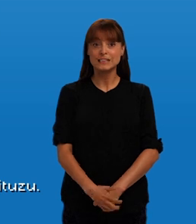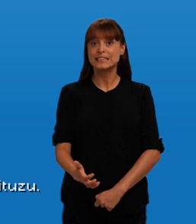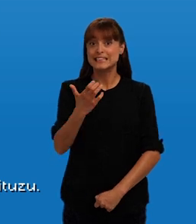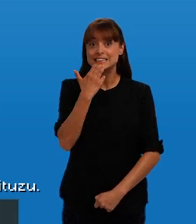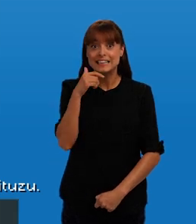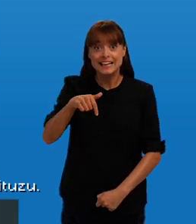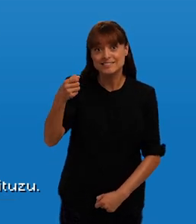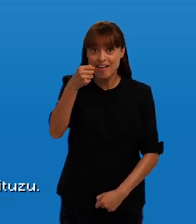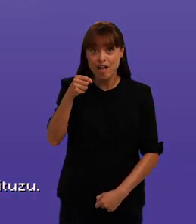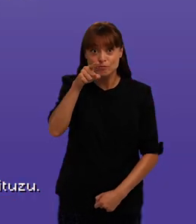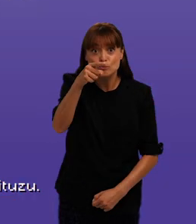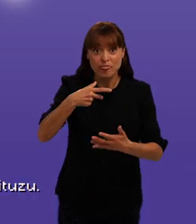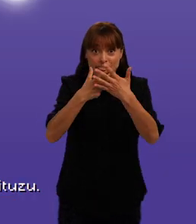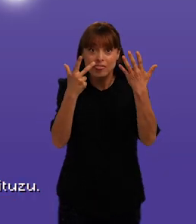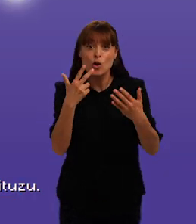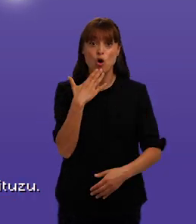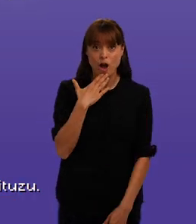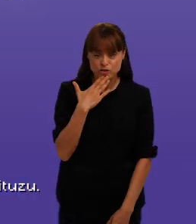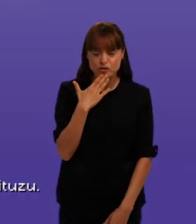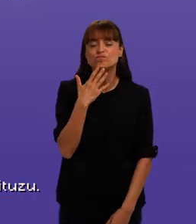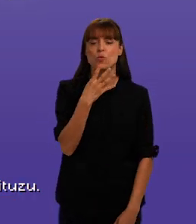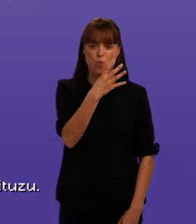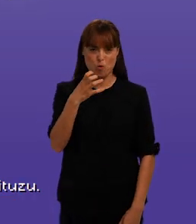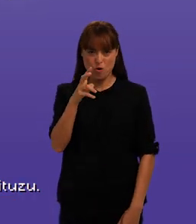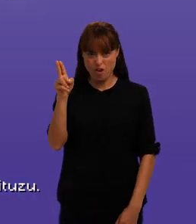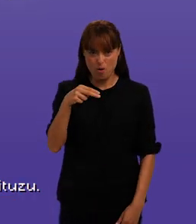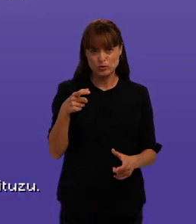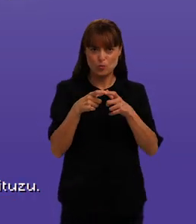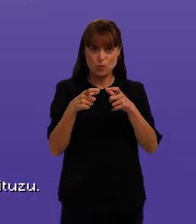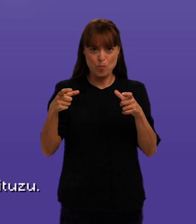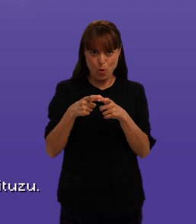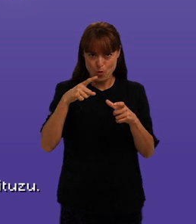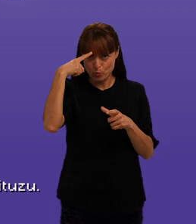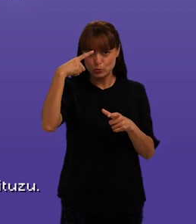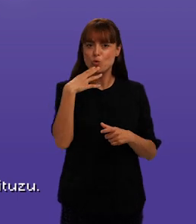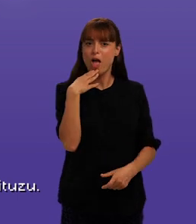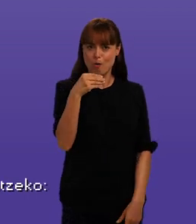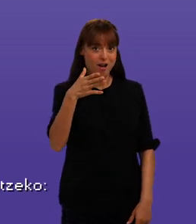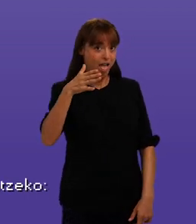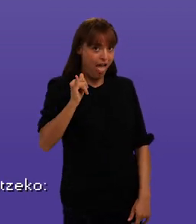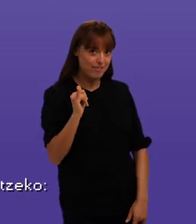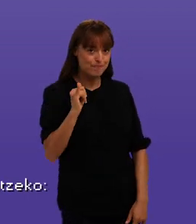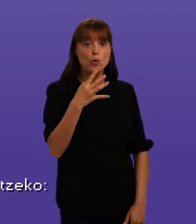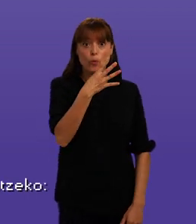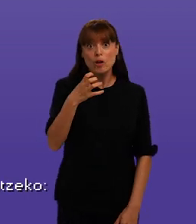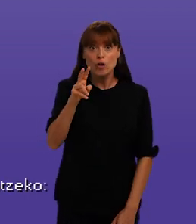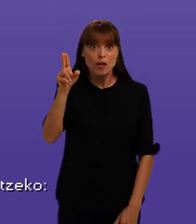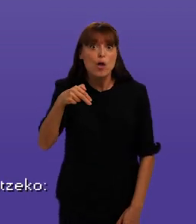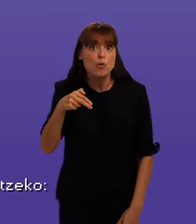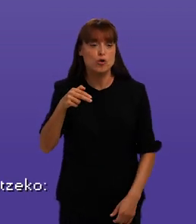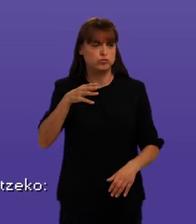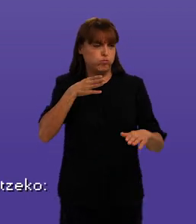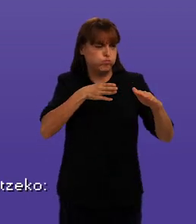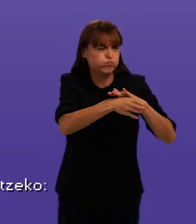Aurten amazortzi urte betetzen badituzu, gazte kultur bonoko laureun euro dituzu. Laureun euro era guztietako